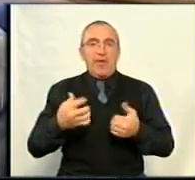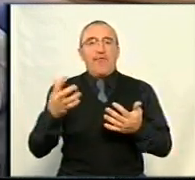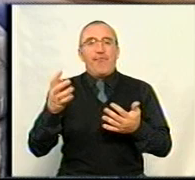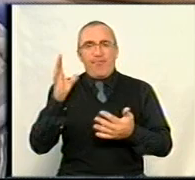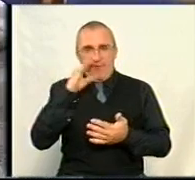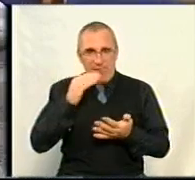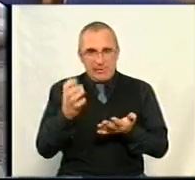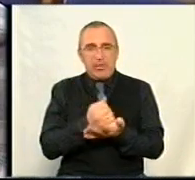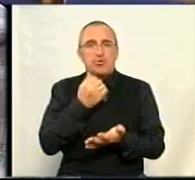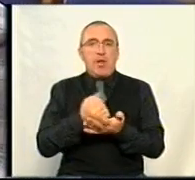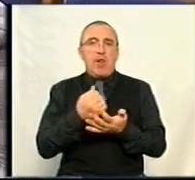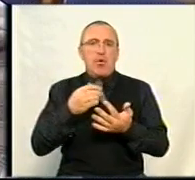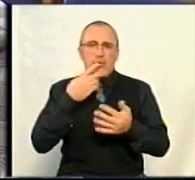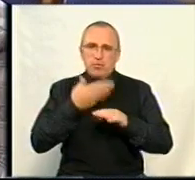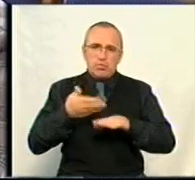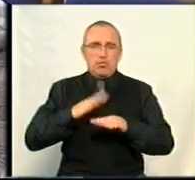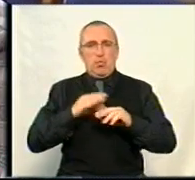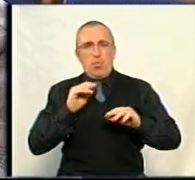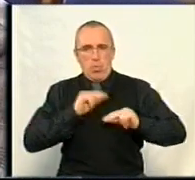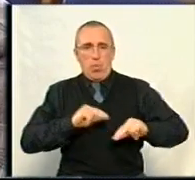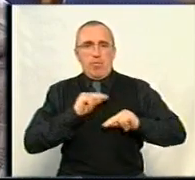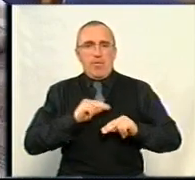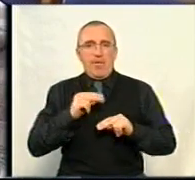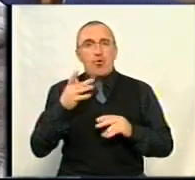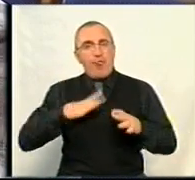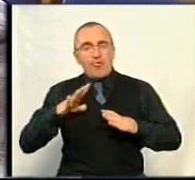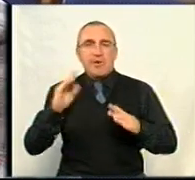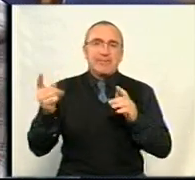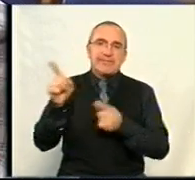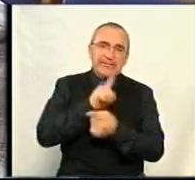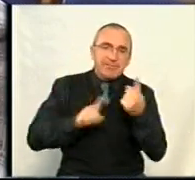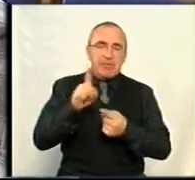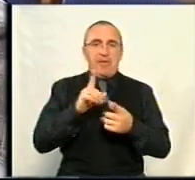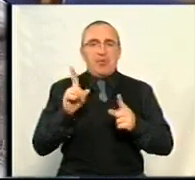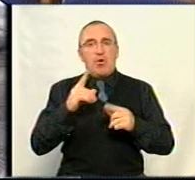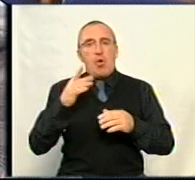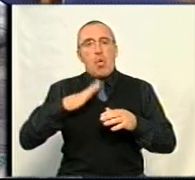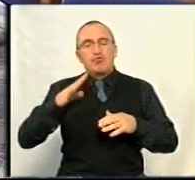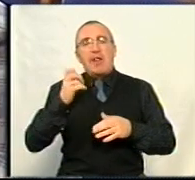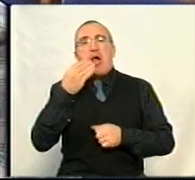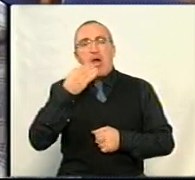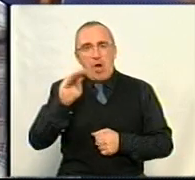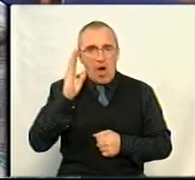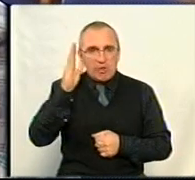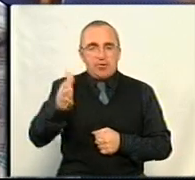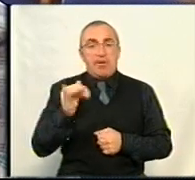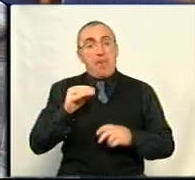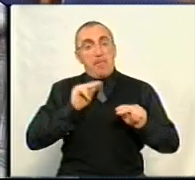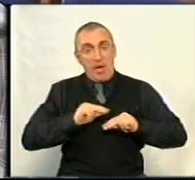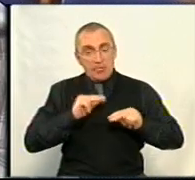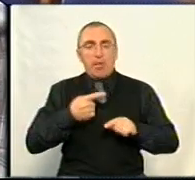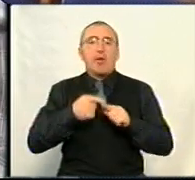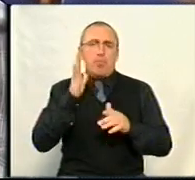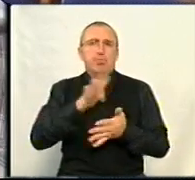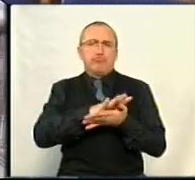таку складну роботу. Завжди очікування від будь-яких змін, це тільки очікування на краще. Я думаю, як і працювали, будемо